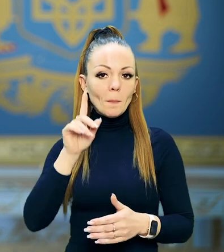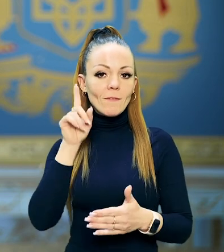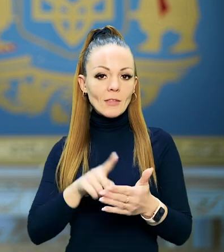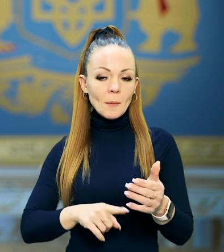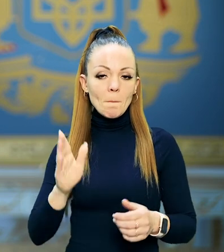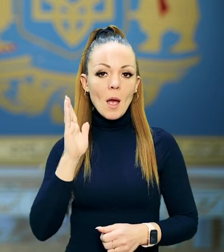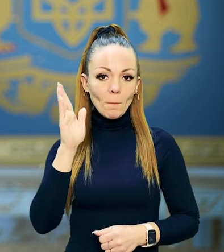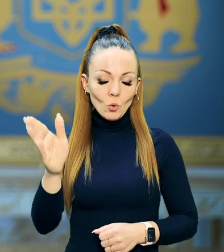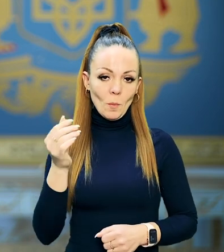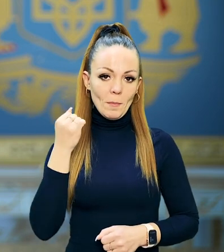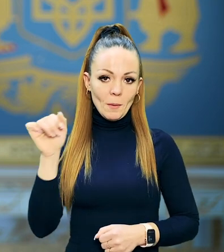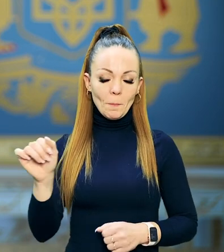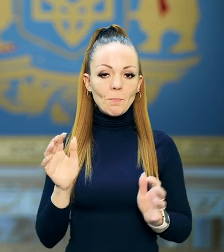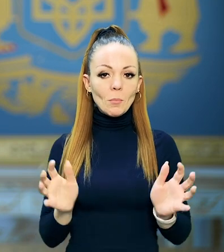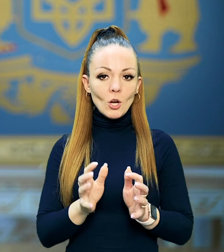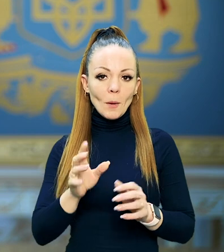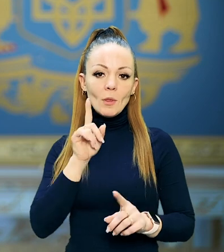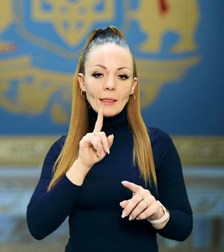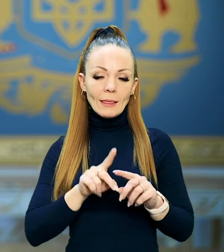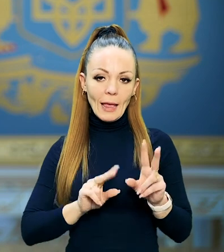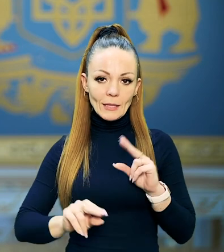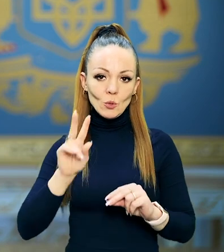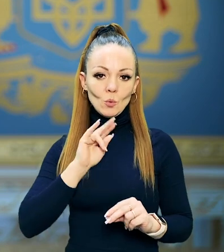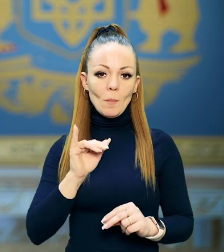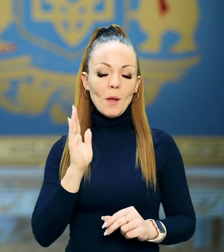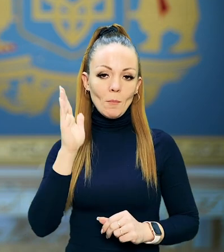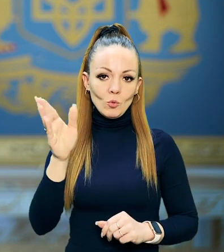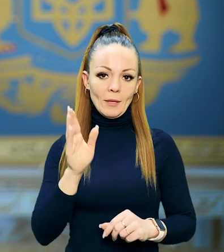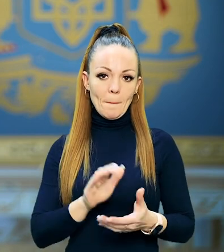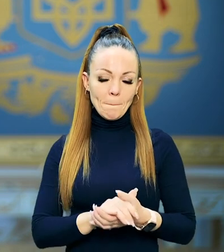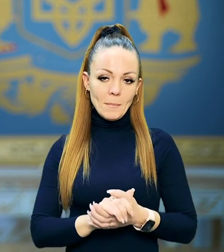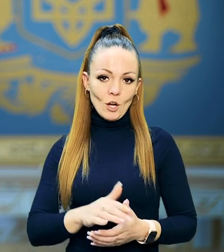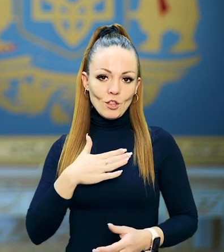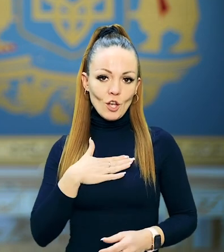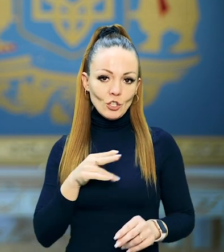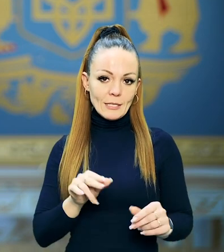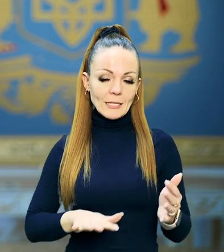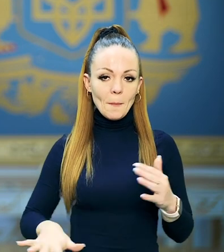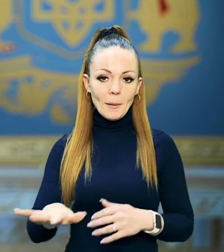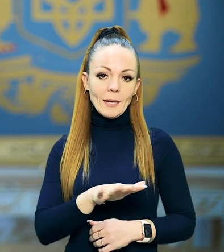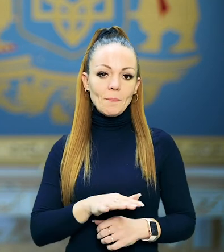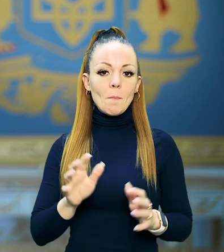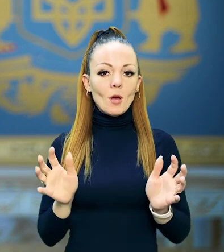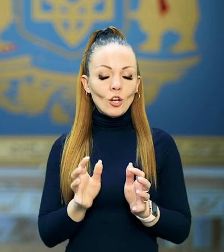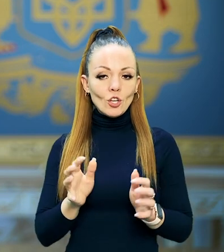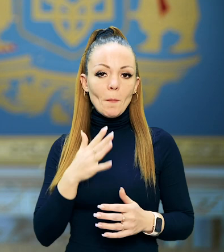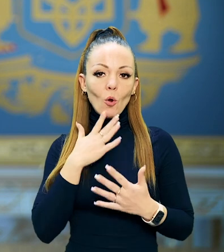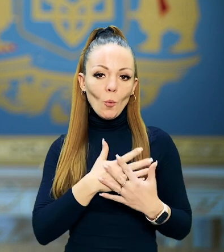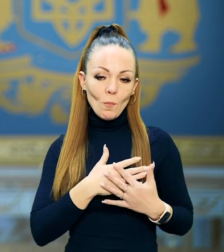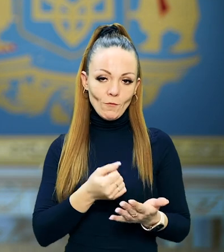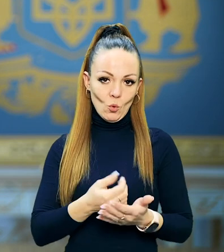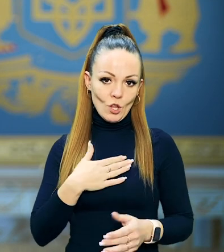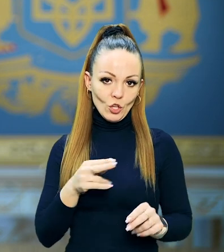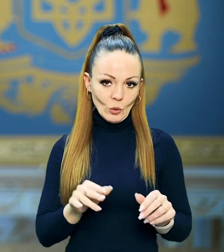Бережемо віру у майбутню перемогу. Бережемо надію про майбутній мир на нашій землі. Бережемо